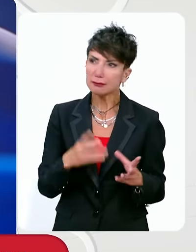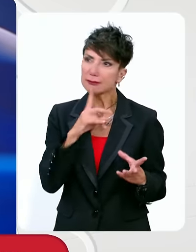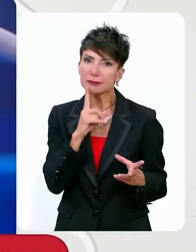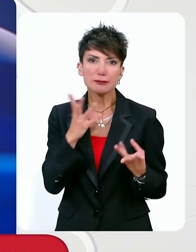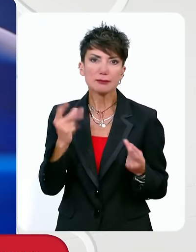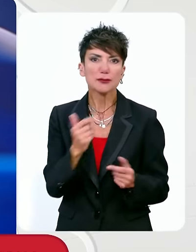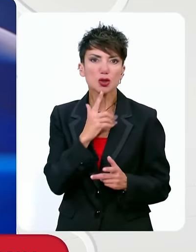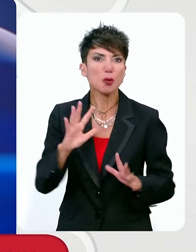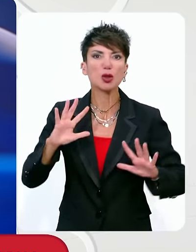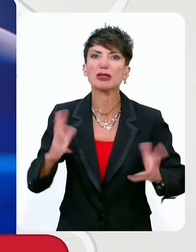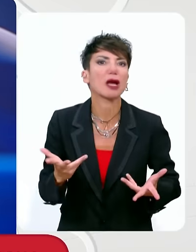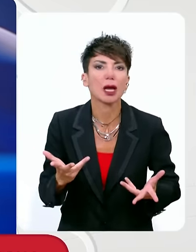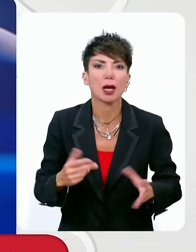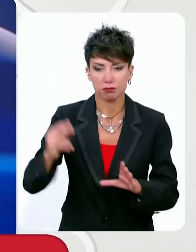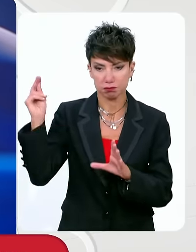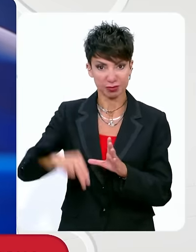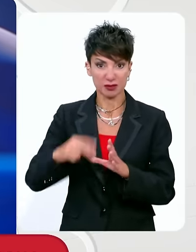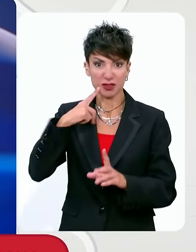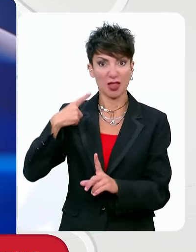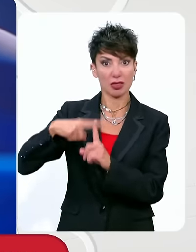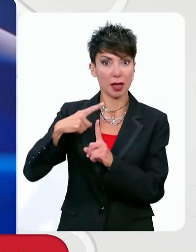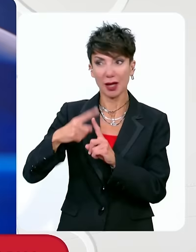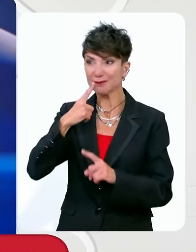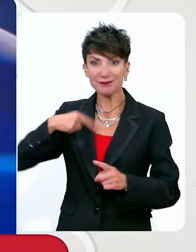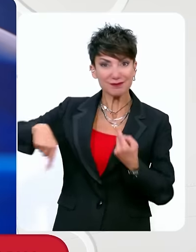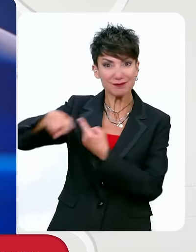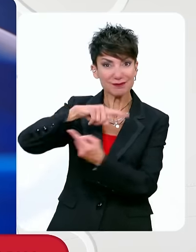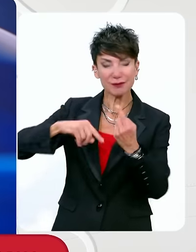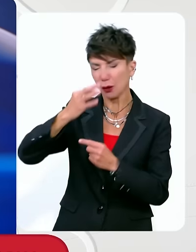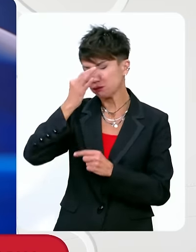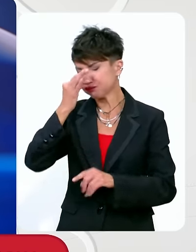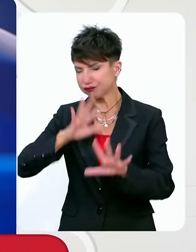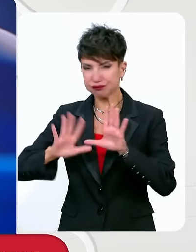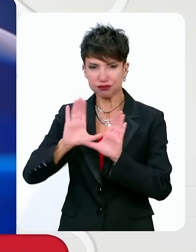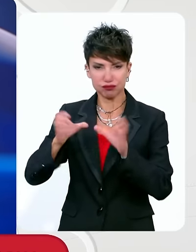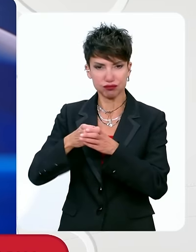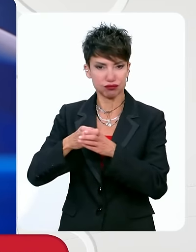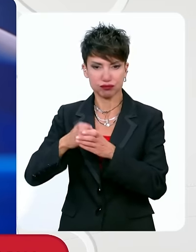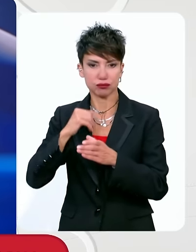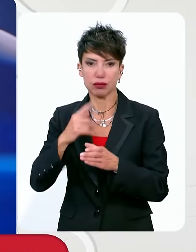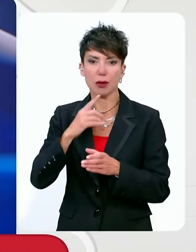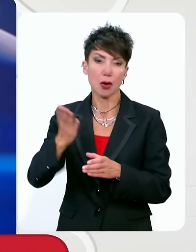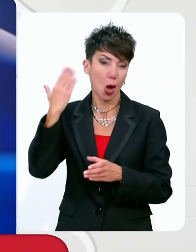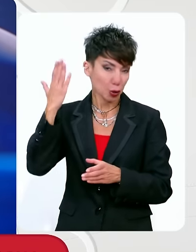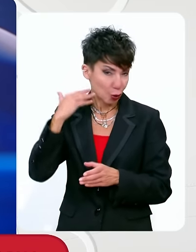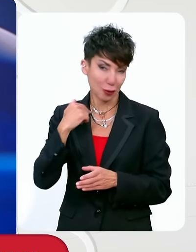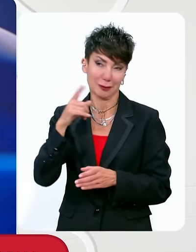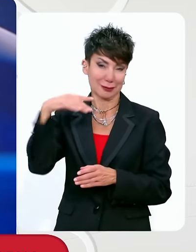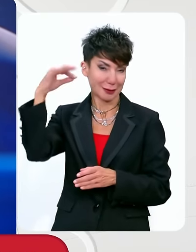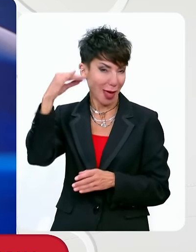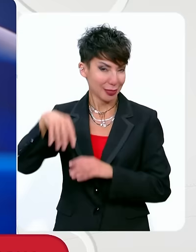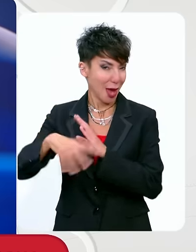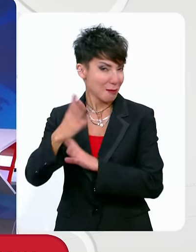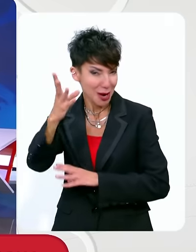αριστερά κόμματα, ψηφίζοντας ότι τα λόμπι αυτά της διαφθοράς, που είχαμε τις κυρίες Καϊλή και άλλους τέτοιους